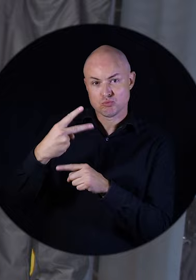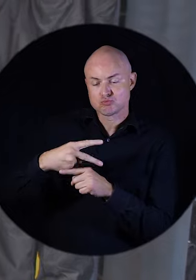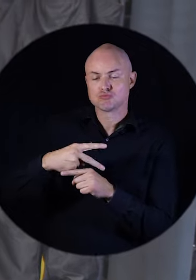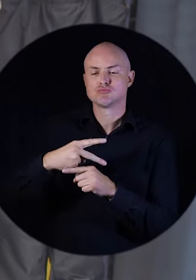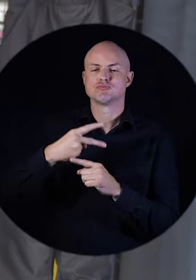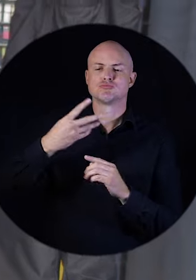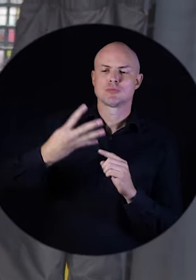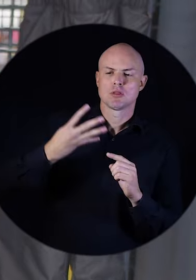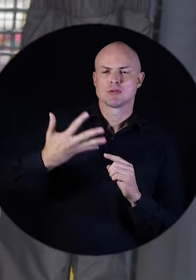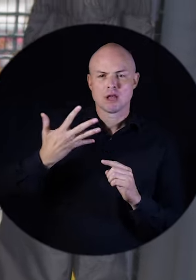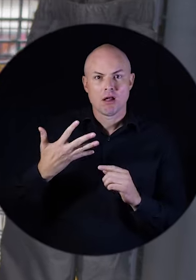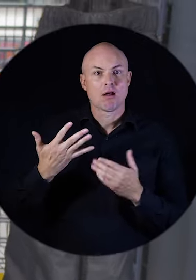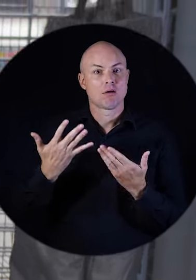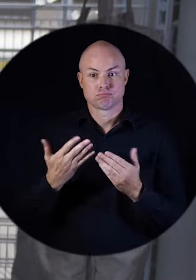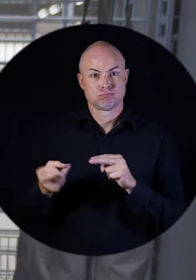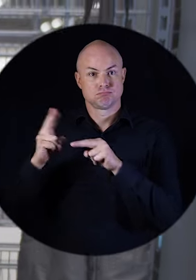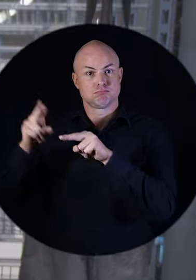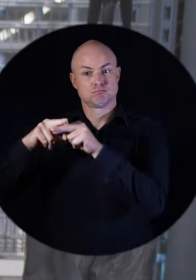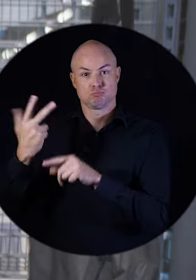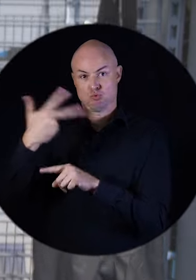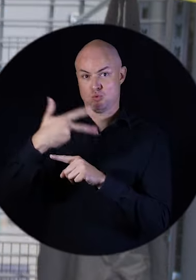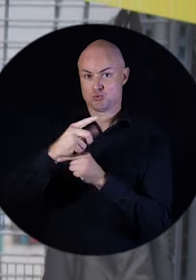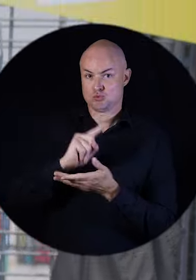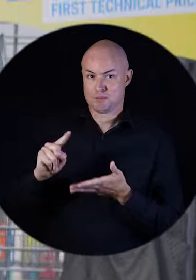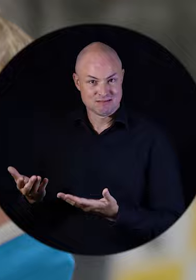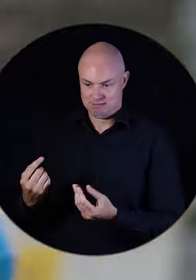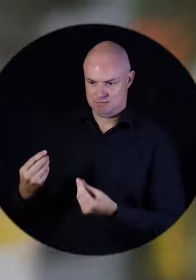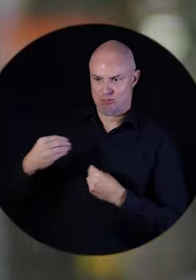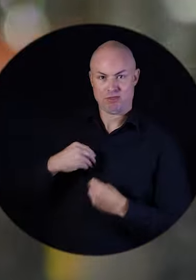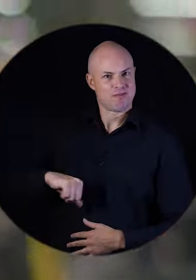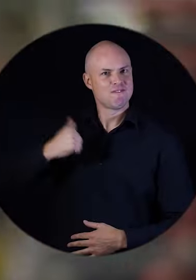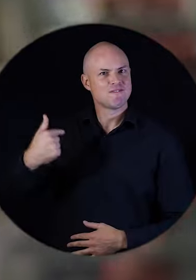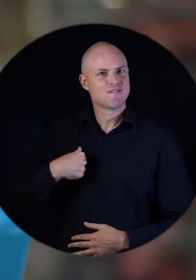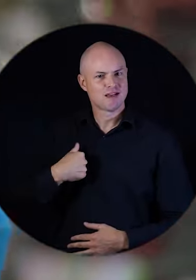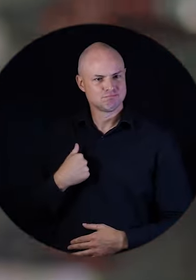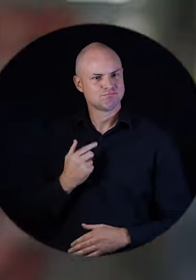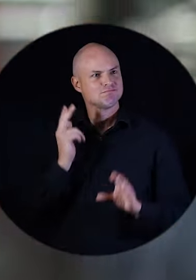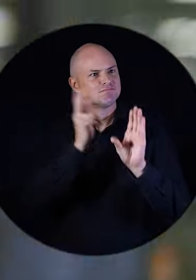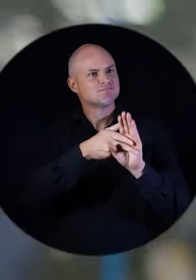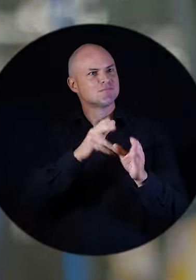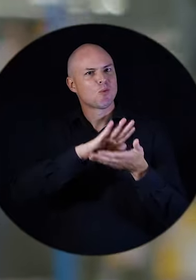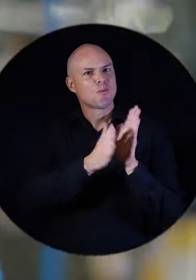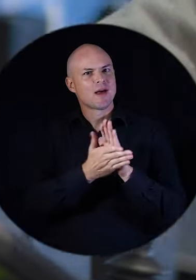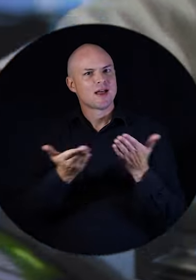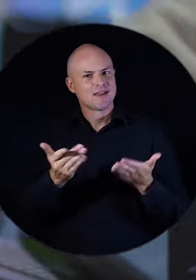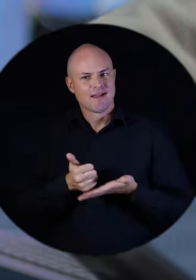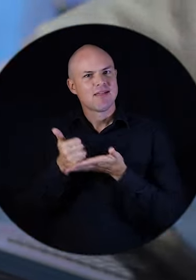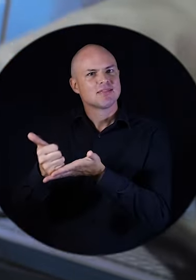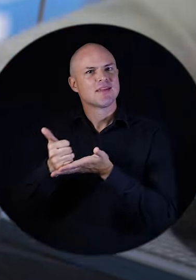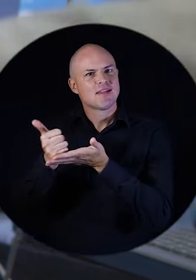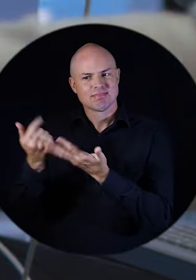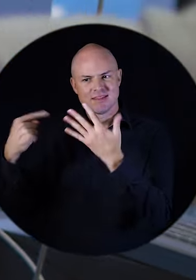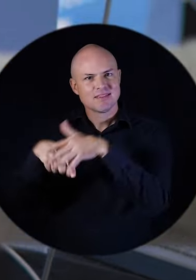-5 cas et à une évolution. Aujourd'hui, il est rendu à 3 jours semaine. Ça nous rend fiers aussi d'appartenir à une compagnie qui